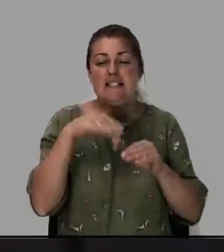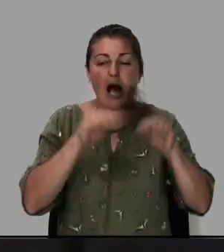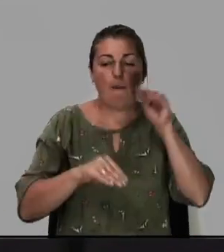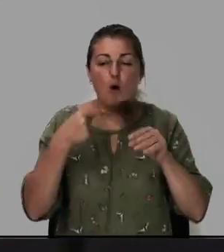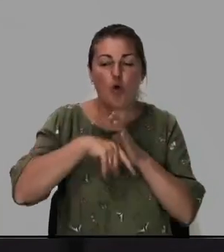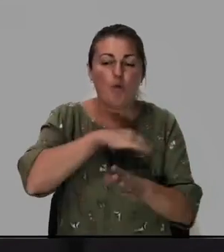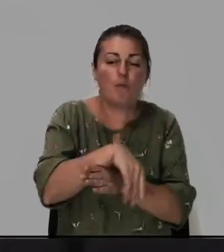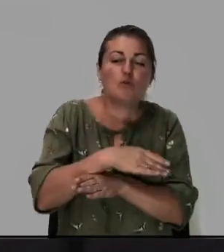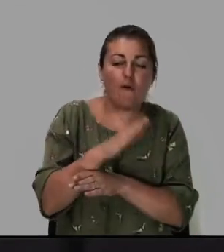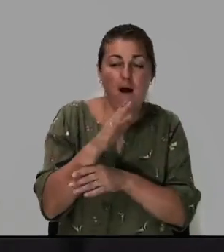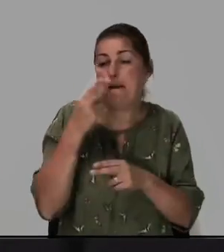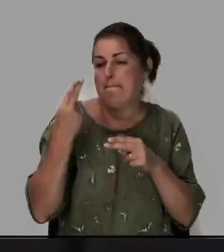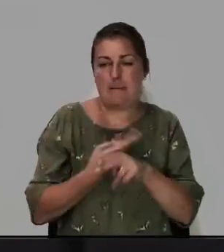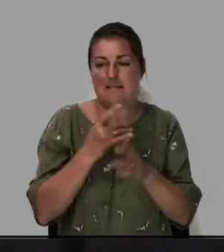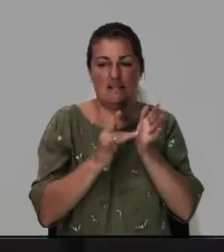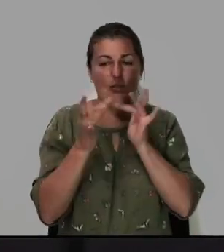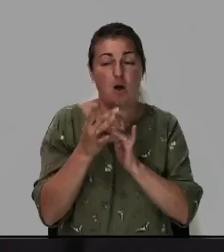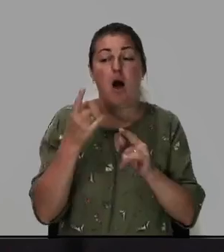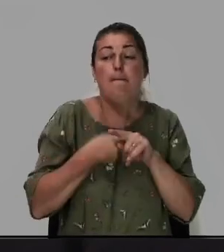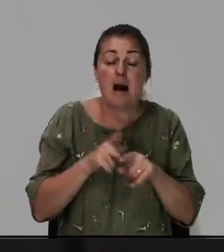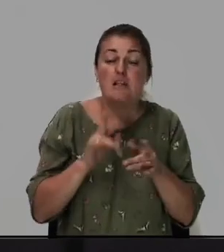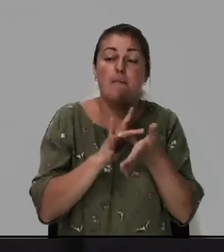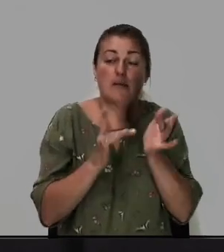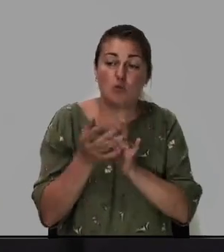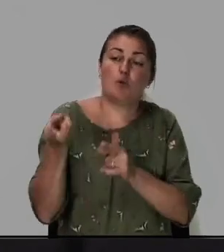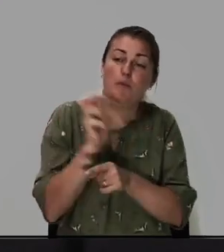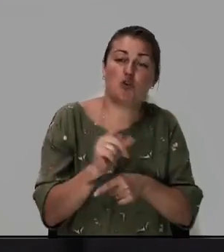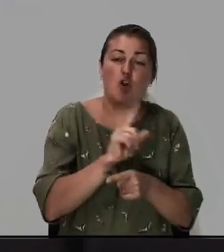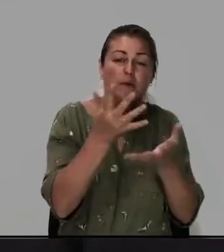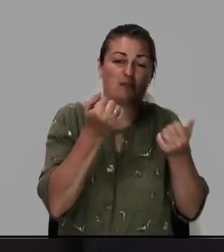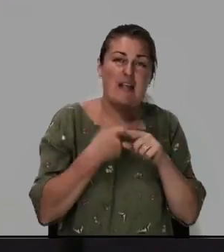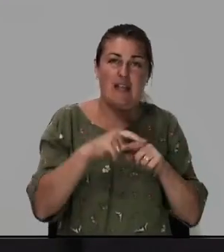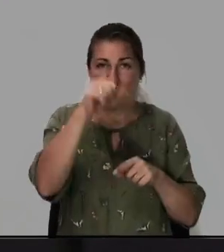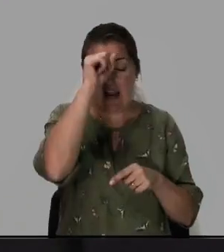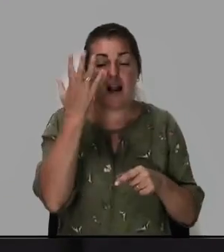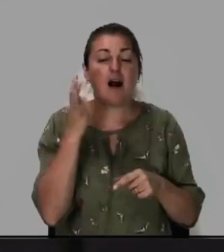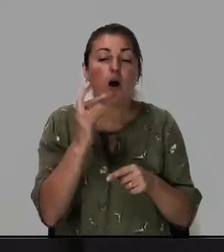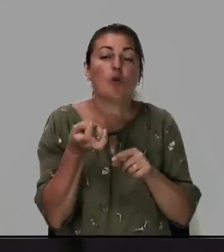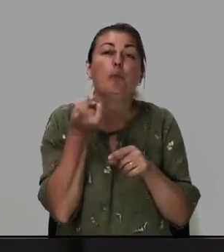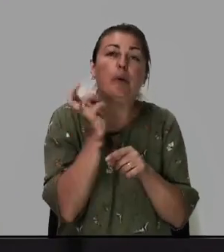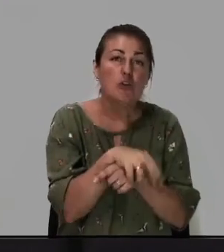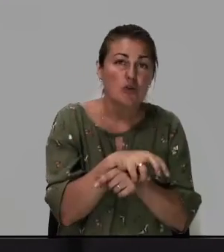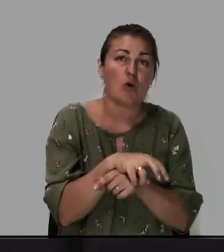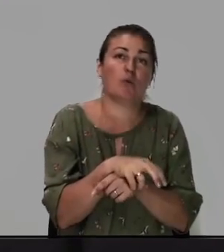Христа. Поэтому Иисус пришел для того, чтобы взять этот грех. И вот, когда Он пришел,